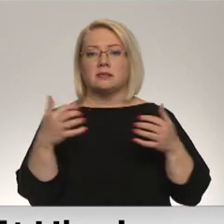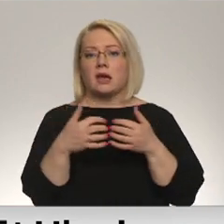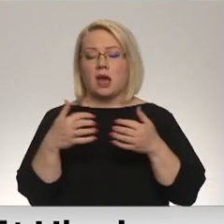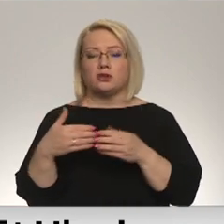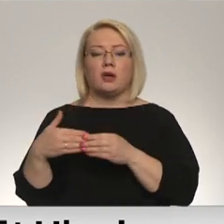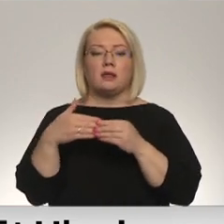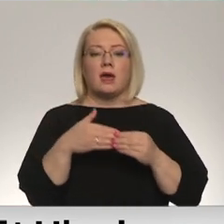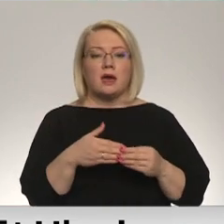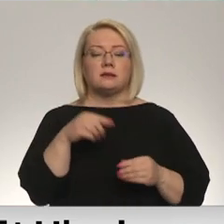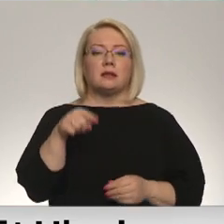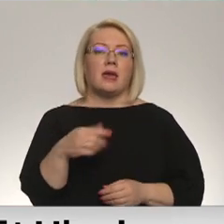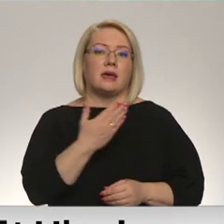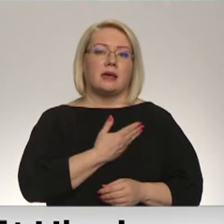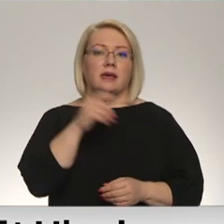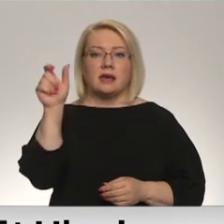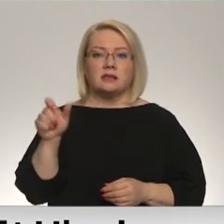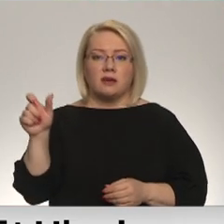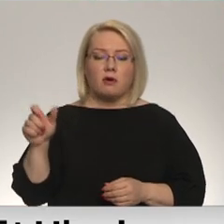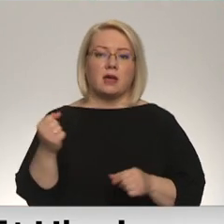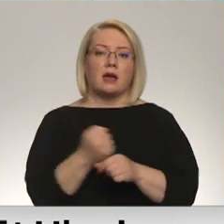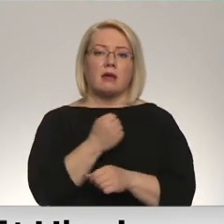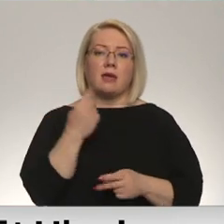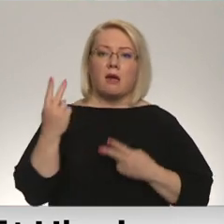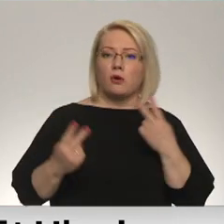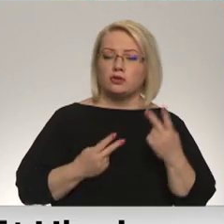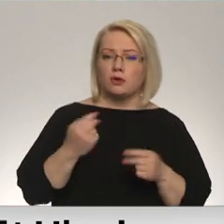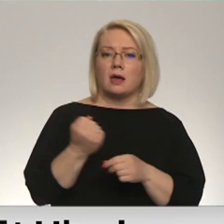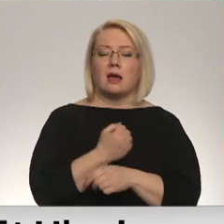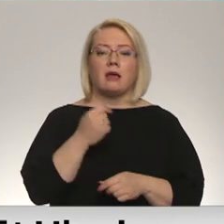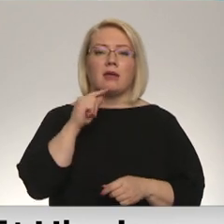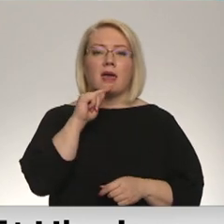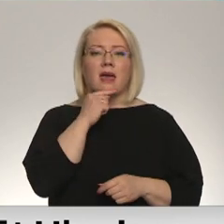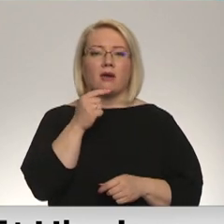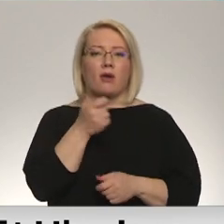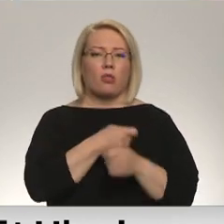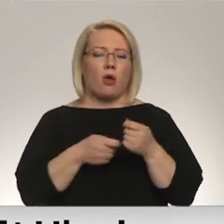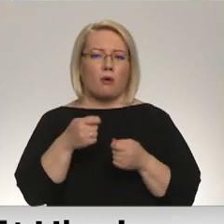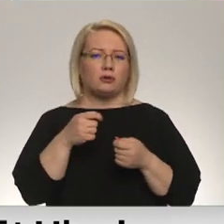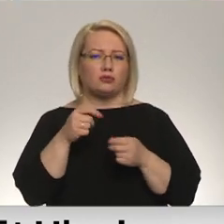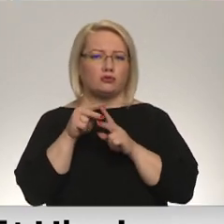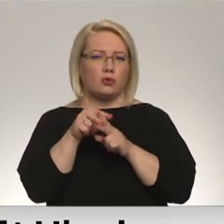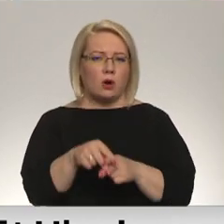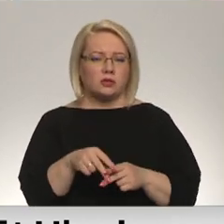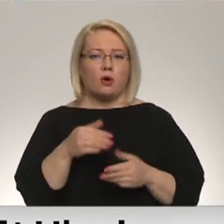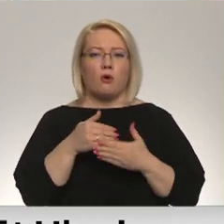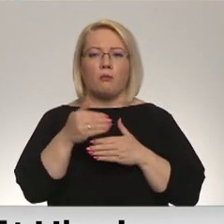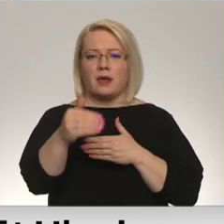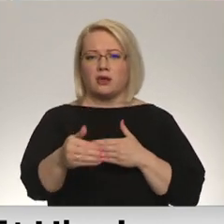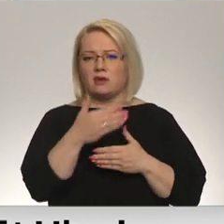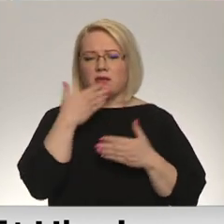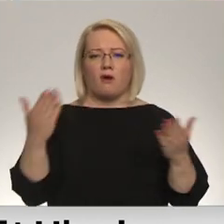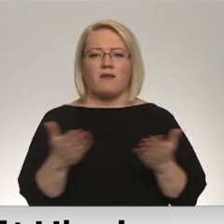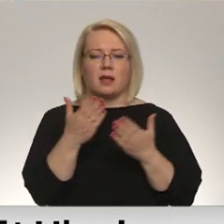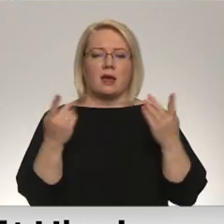mums šeit iedzīvotājiem, gan tāda emocionāla, gan arī ekonomisks slodzi. Un priekšā, iespējams, nav tie vieglākie laika arī